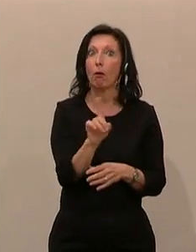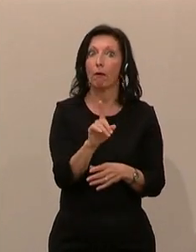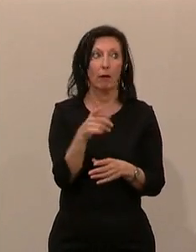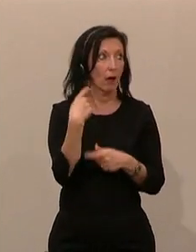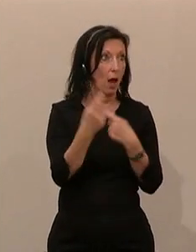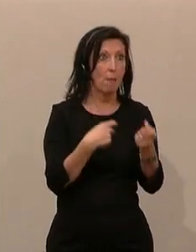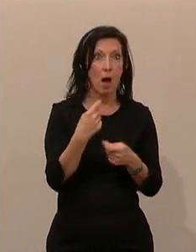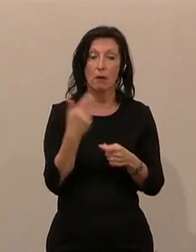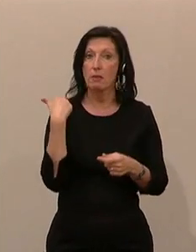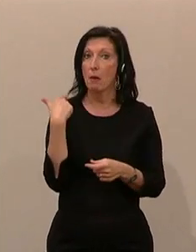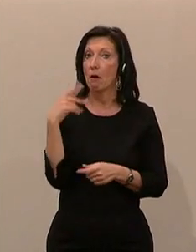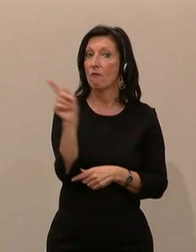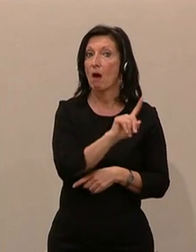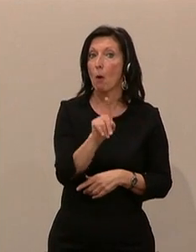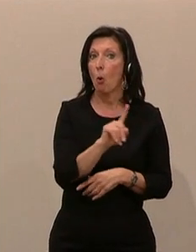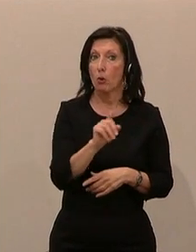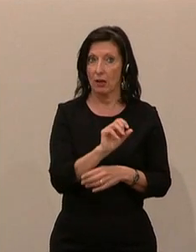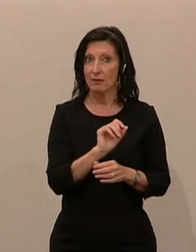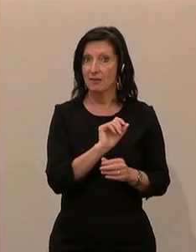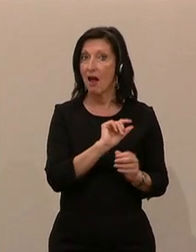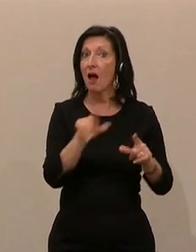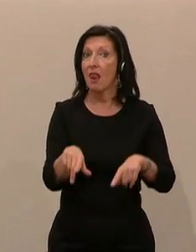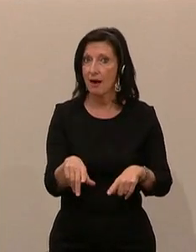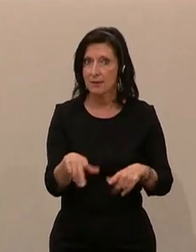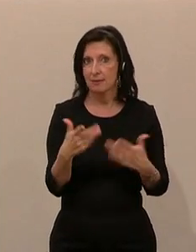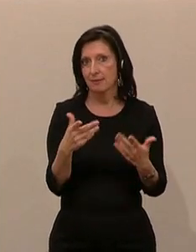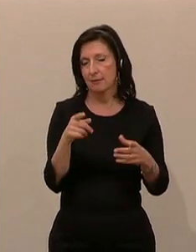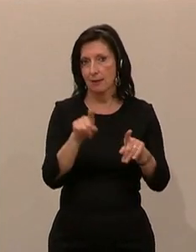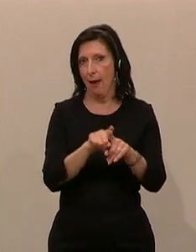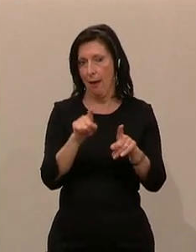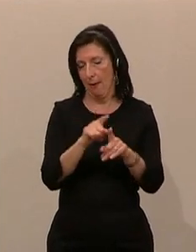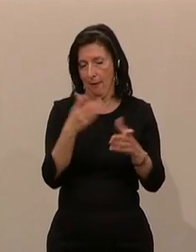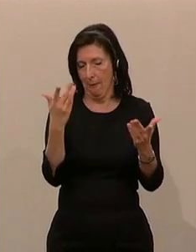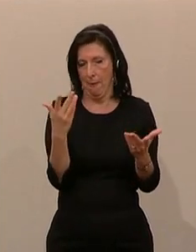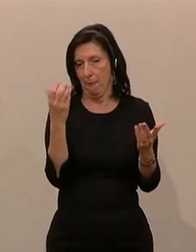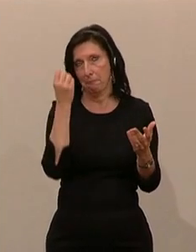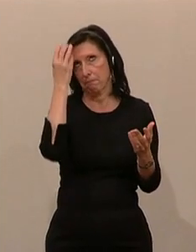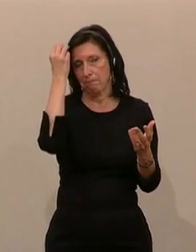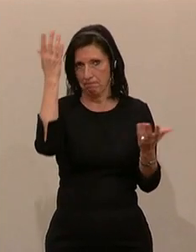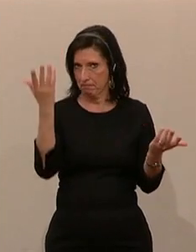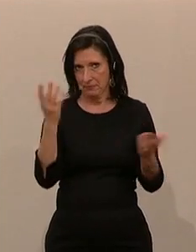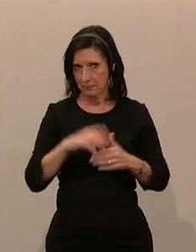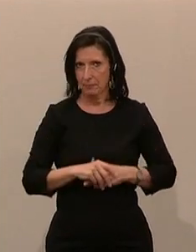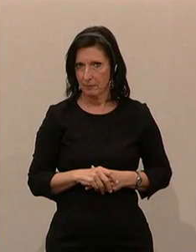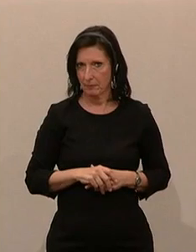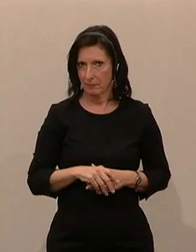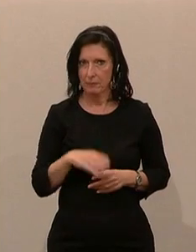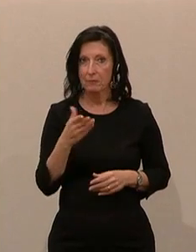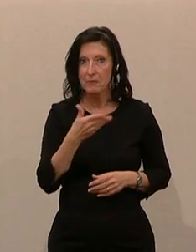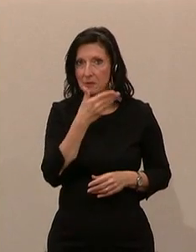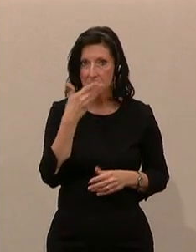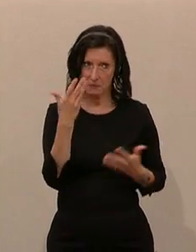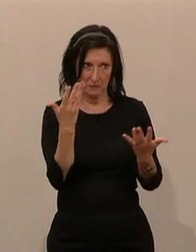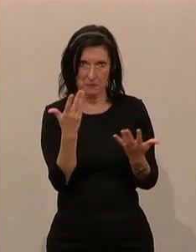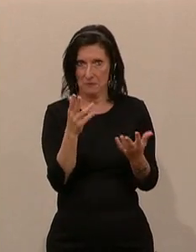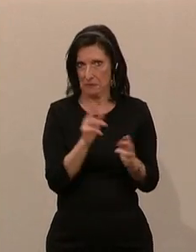erlassen wurde. Dieser Erlass ist ja auch ein Wildcure-Akt reinster Sorte und faktisch nicht haltbar.